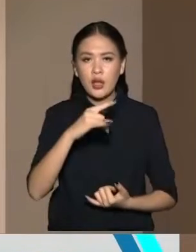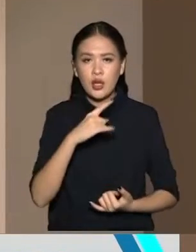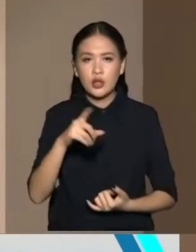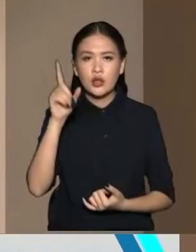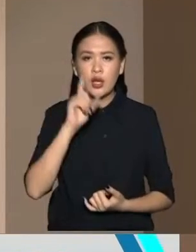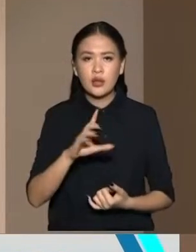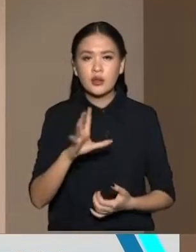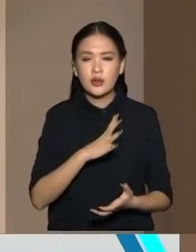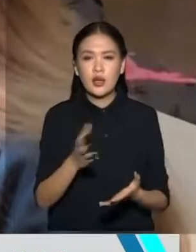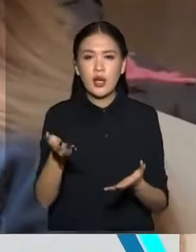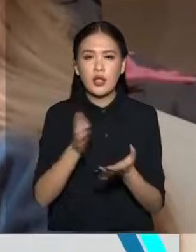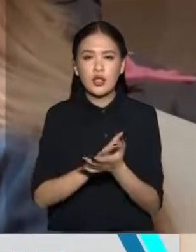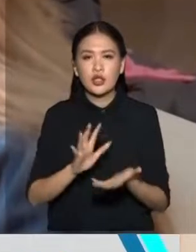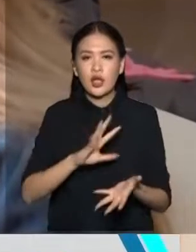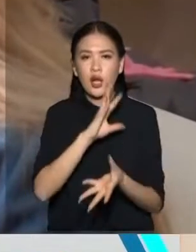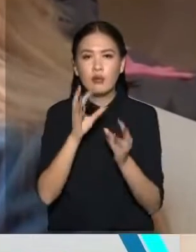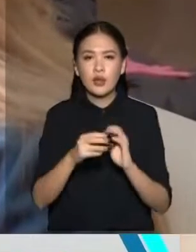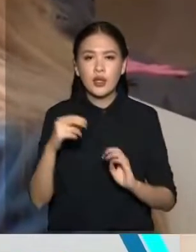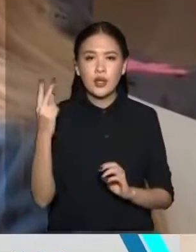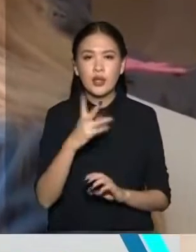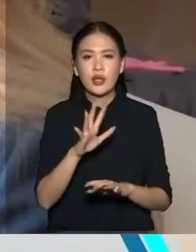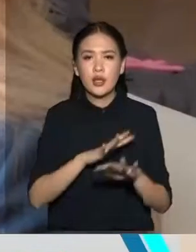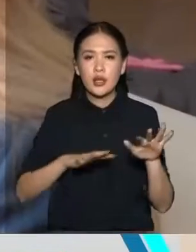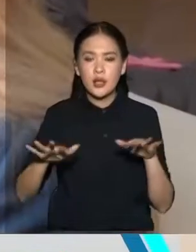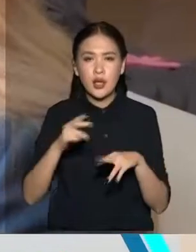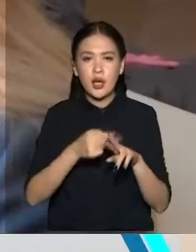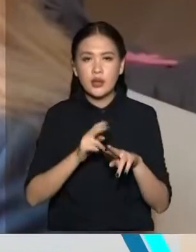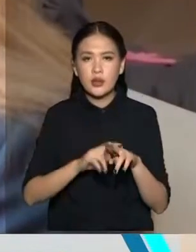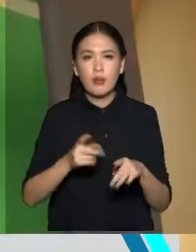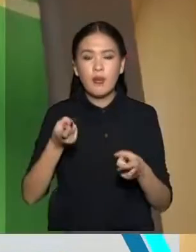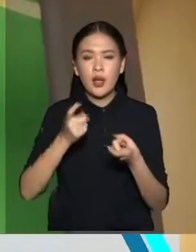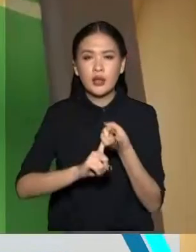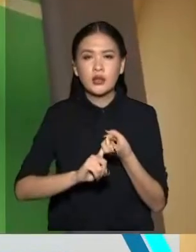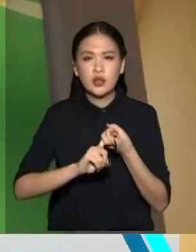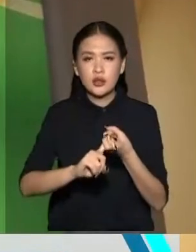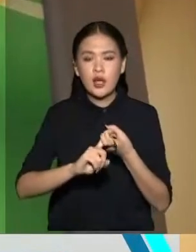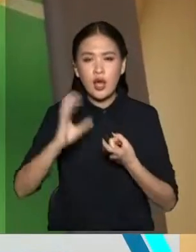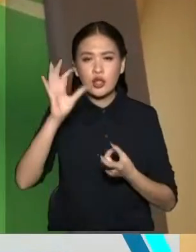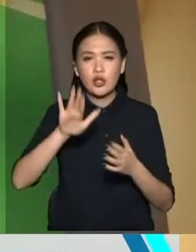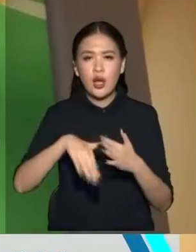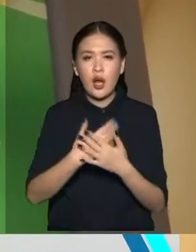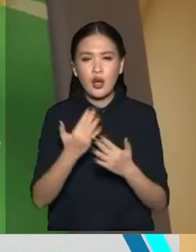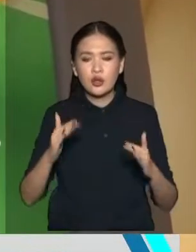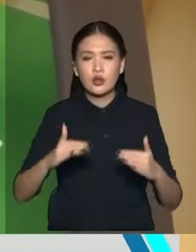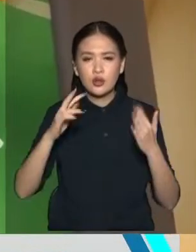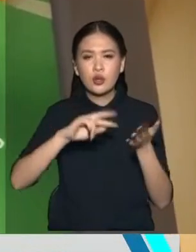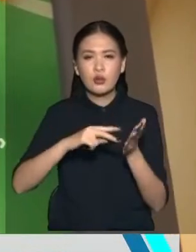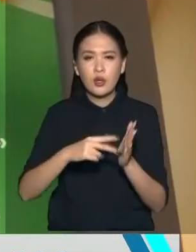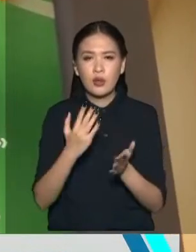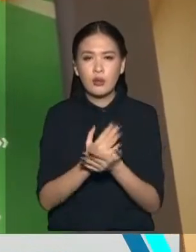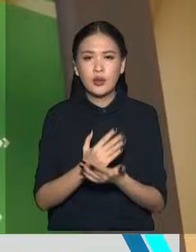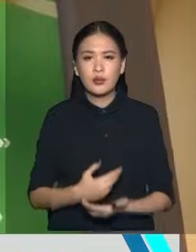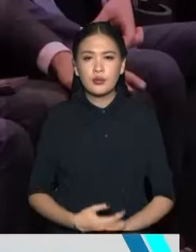тұң деректермен де танысты. Жалпы екелдің арасында мәдениет саласындағы байланысты жаңа денгеге көтеру жоспарланып отыр.